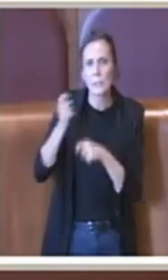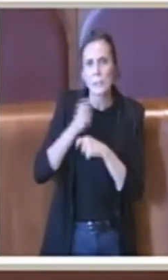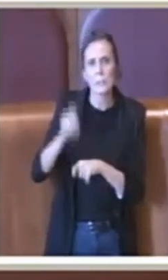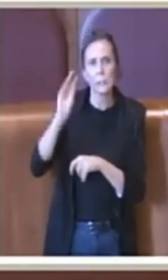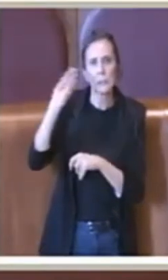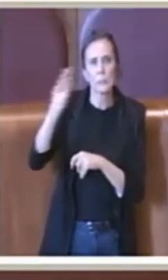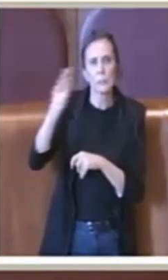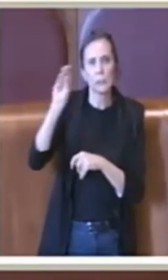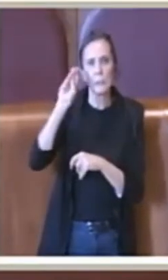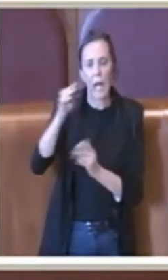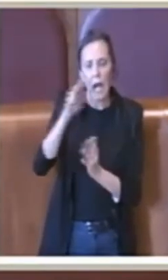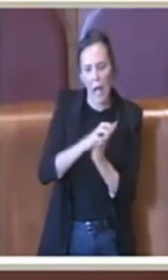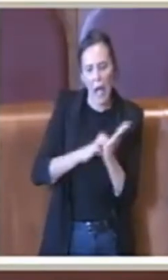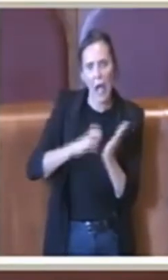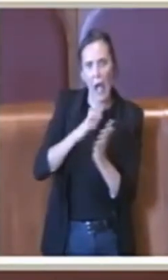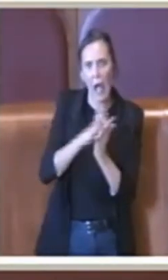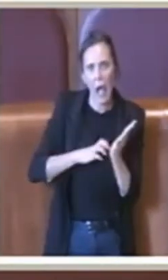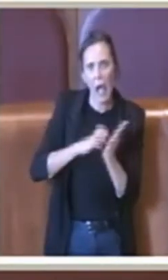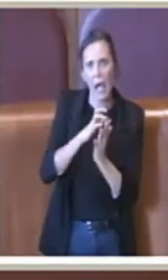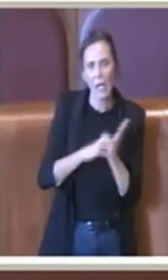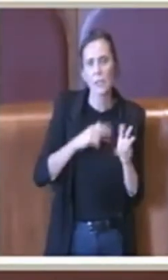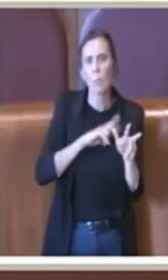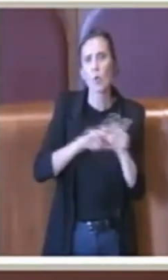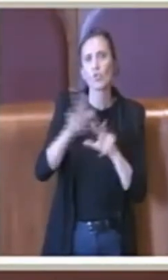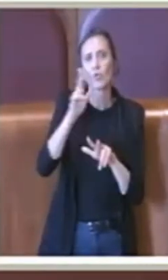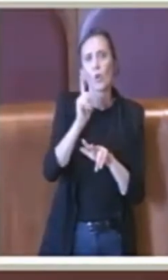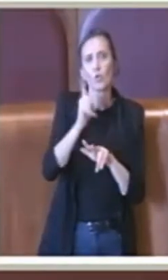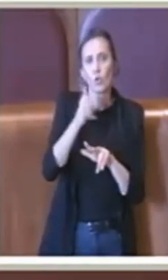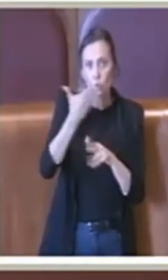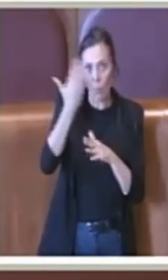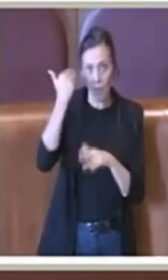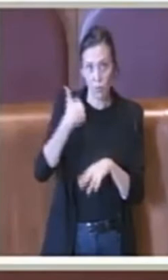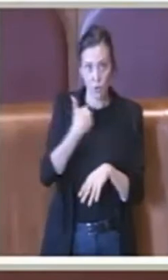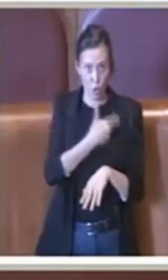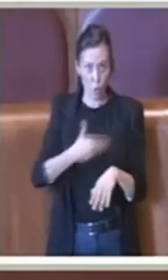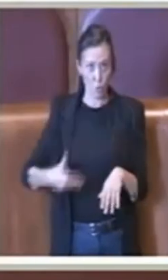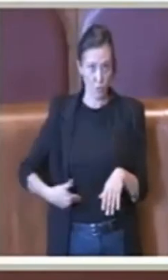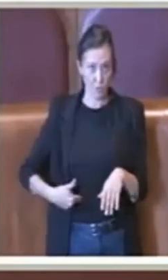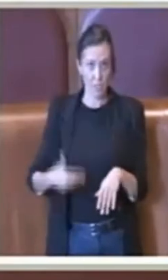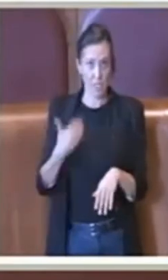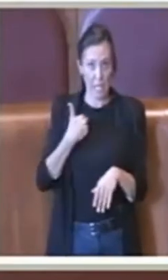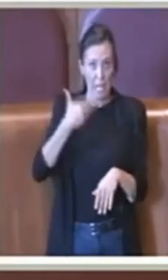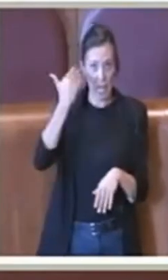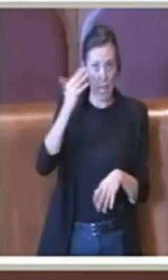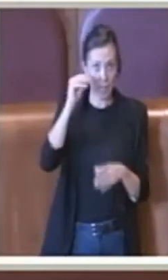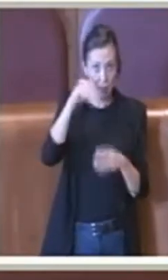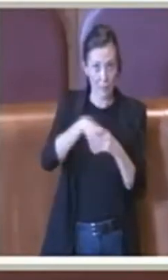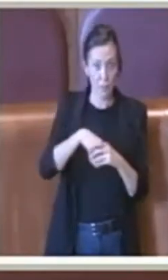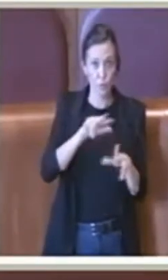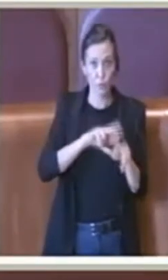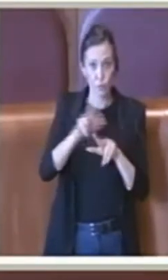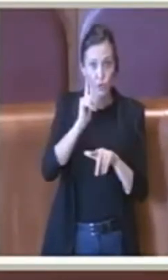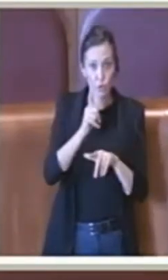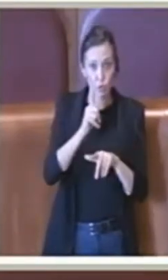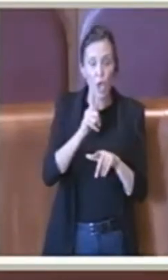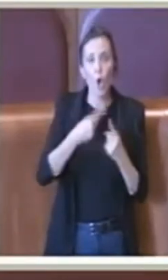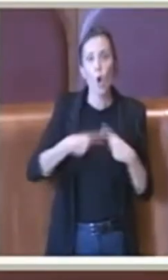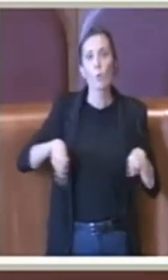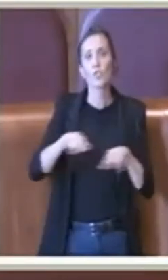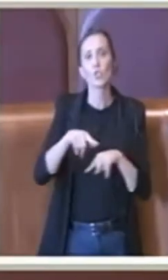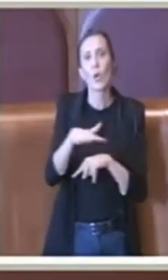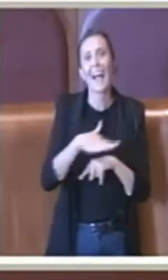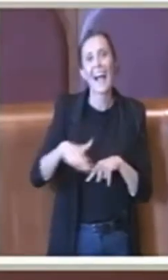tramite gli atti nel Municipio 12 all'allora quando ero consigliere, durante le sessioni della Commissione Ambiente